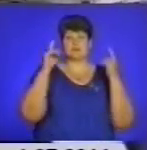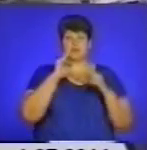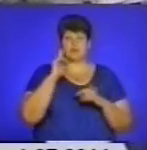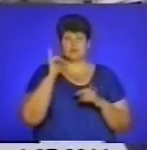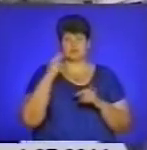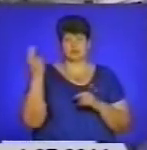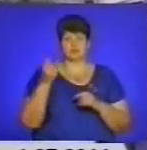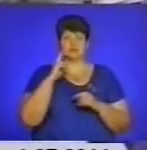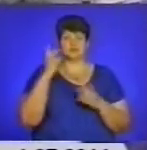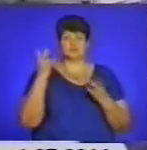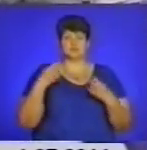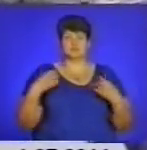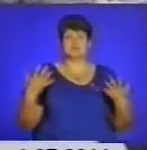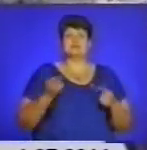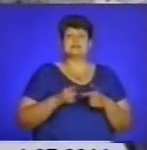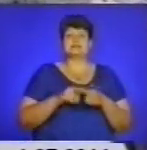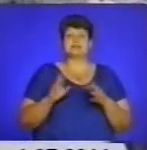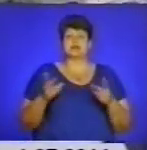-молодіжному. Це як?